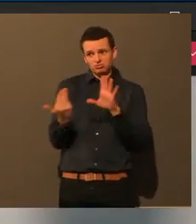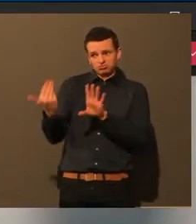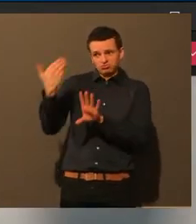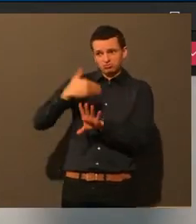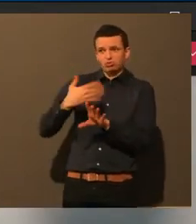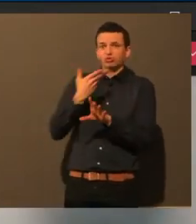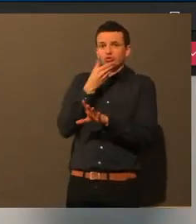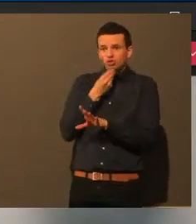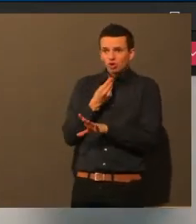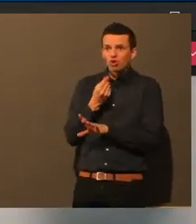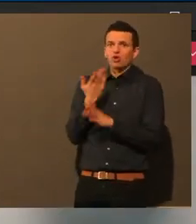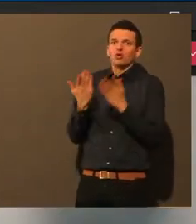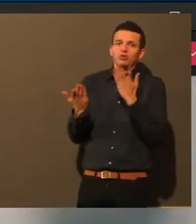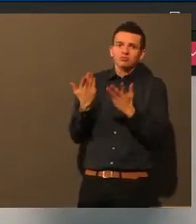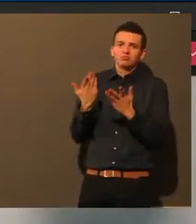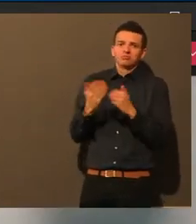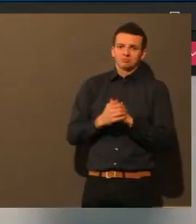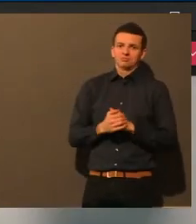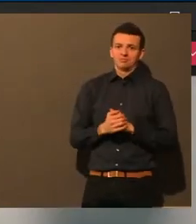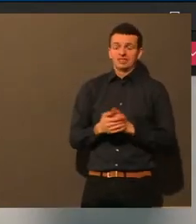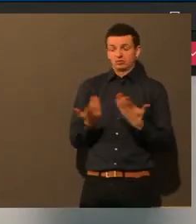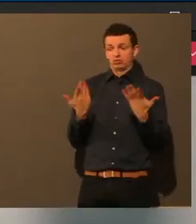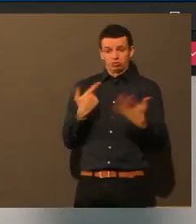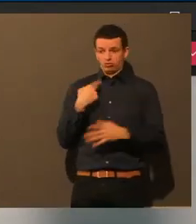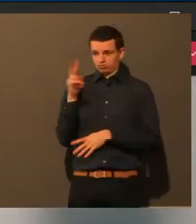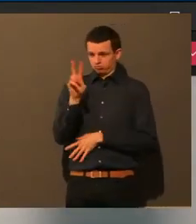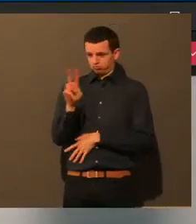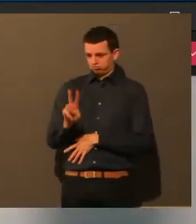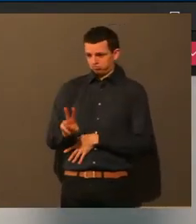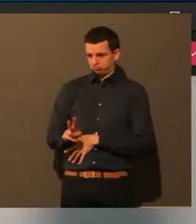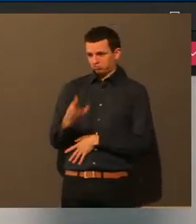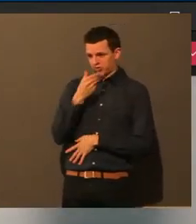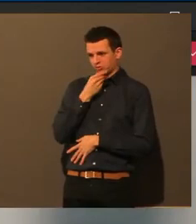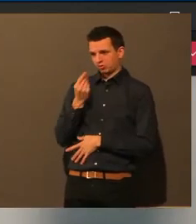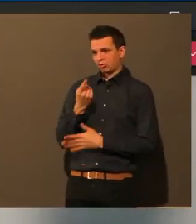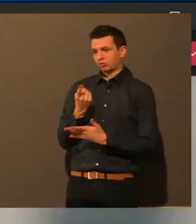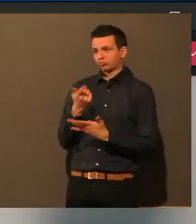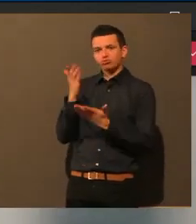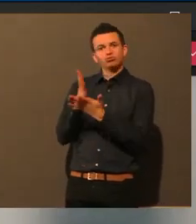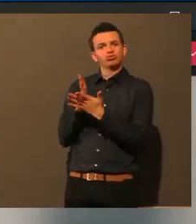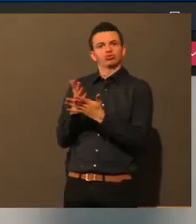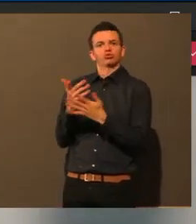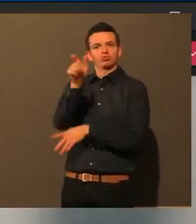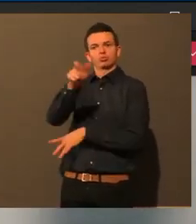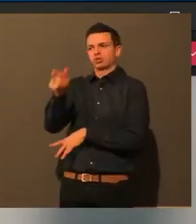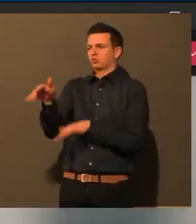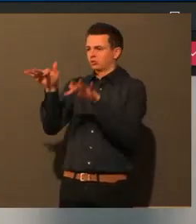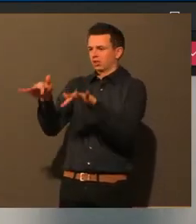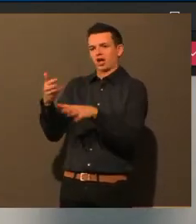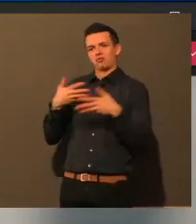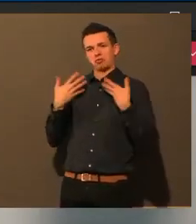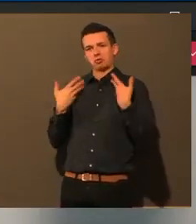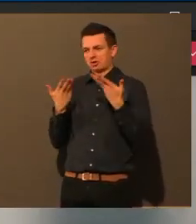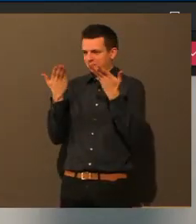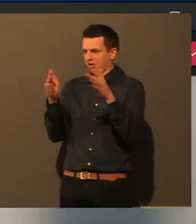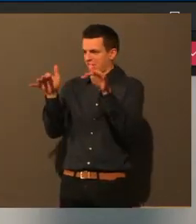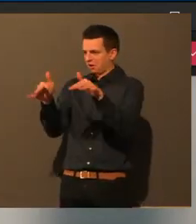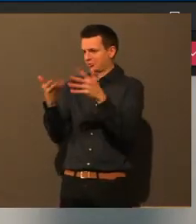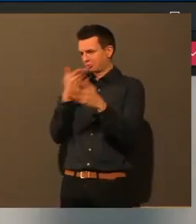auch eine schöne Rückmeldung, schon mal, dass jemand sagt, Mensch, das ist ja eigentlich auch eine tolle Idee. Fein.